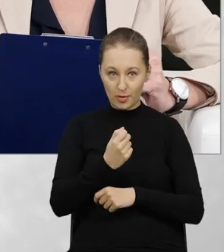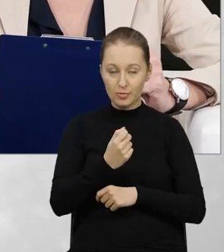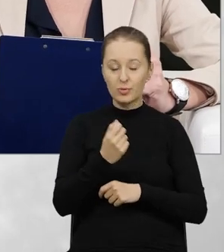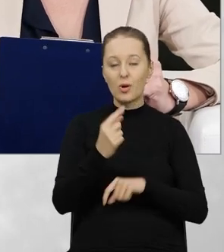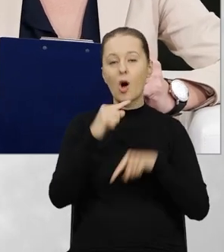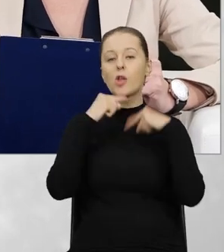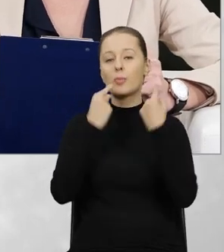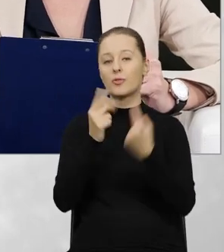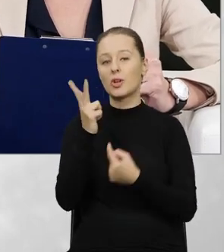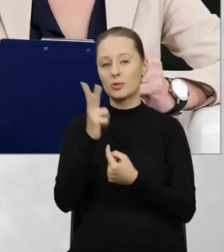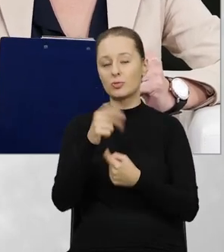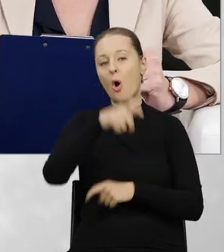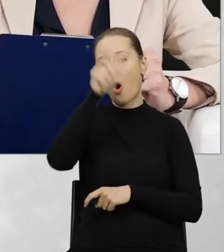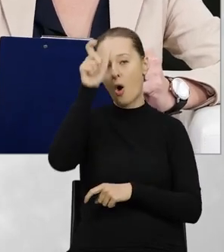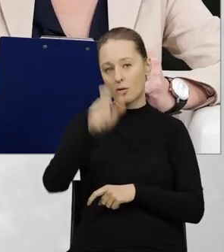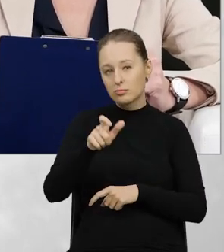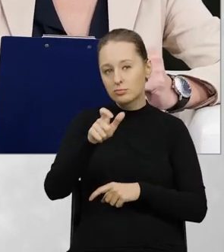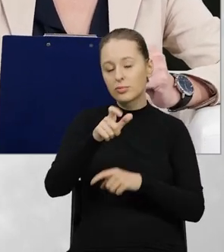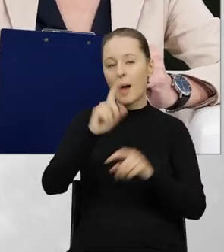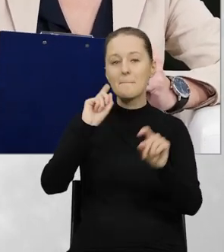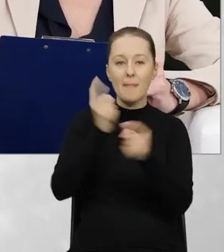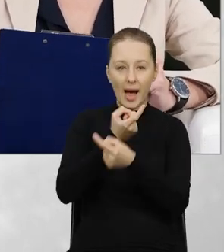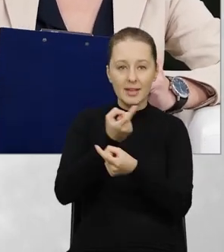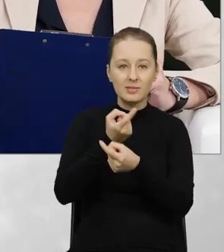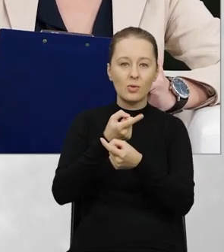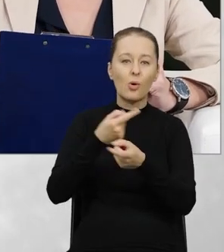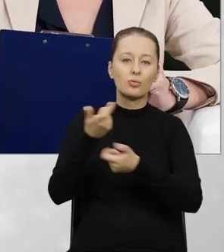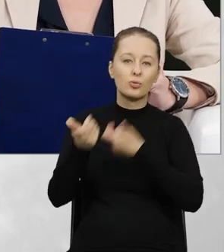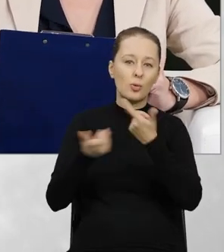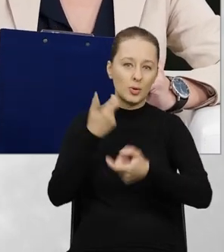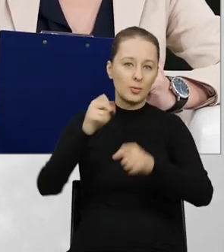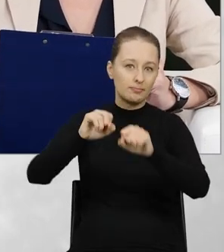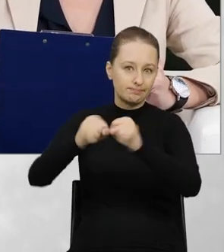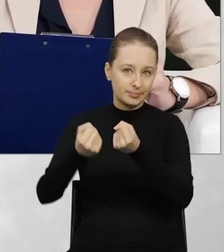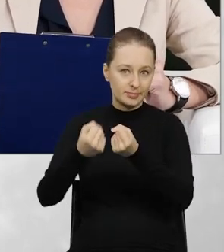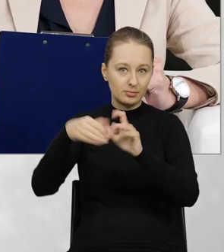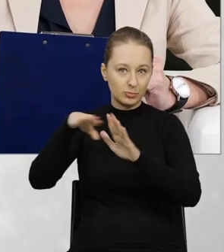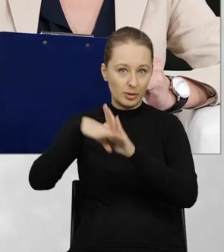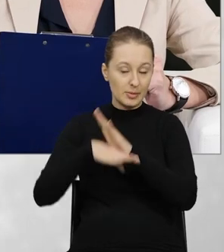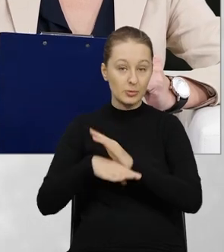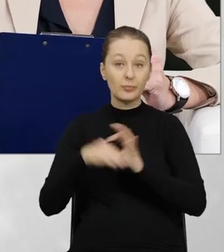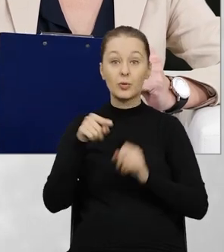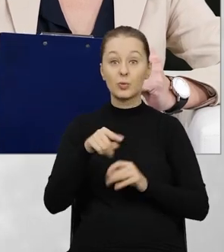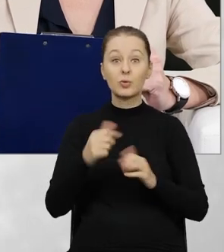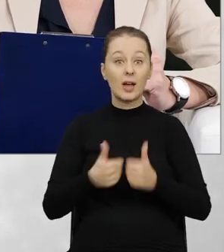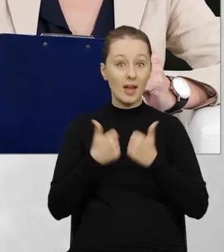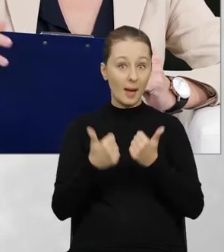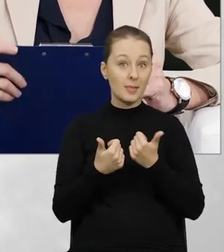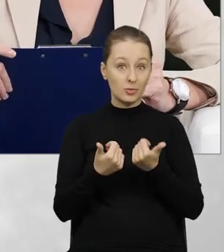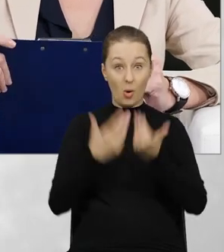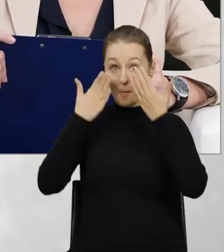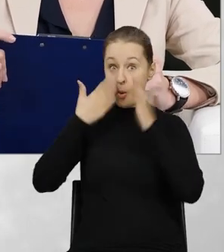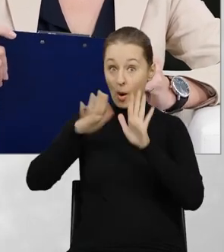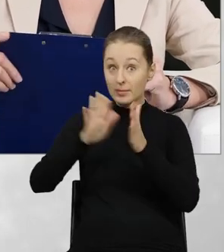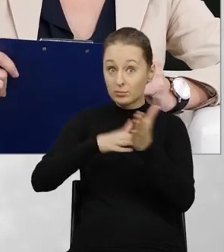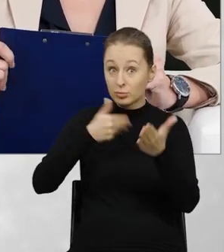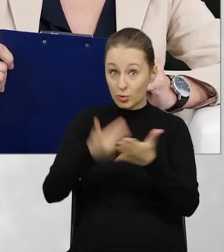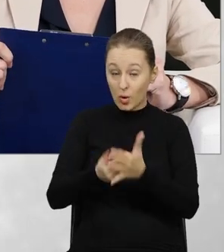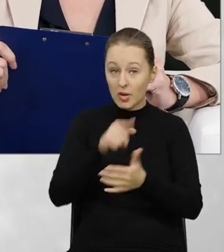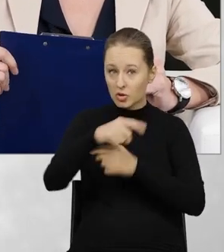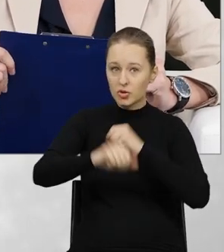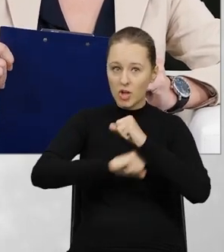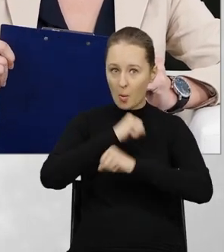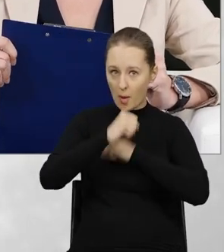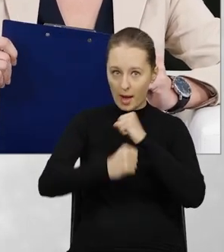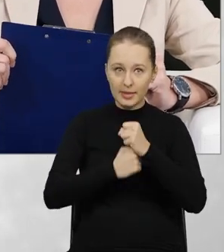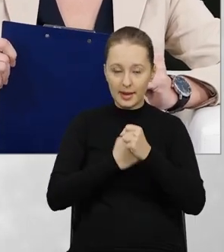który dokonuje naruszeń. I tutaj drodzy Państwo, żeby też nie być gołosłownym, że jednak